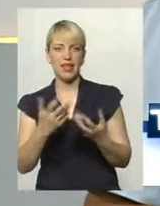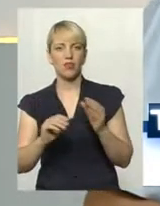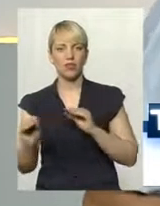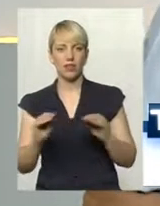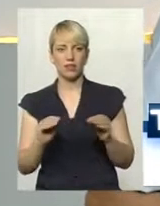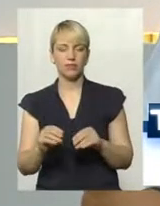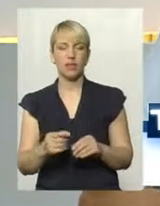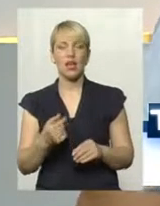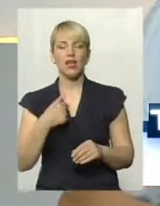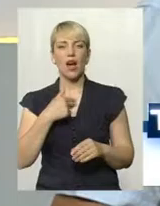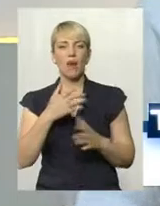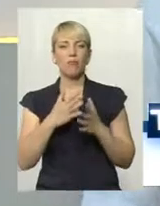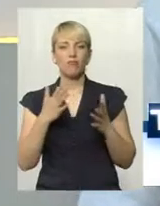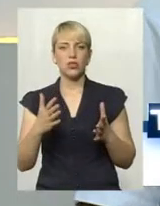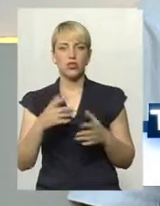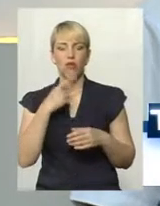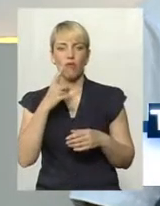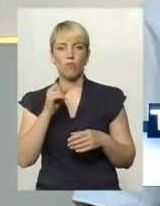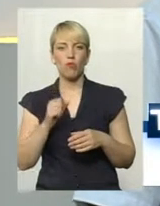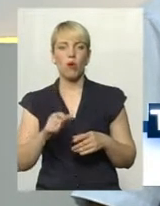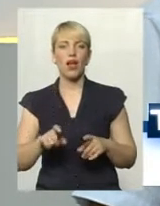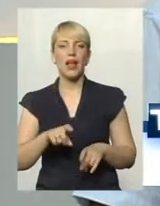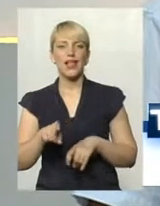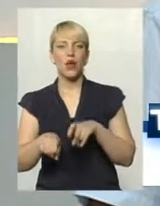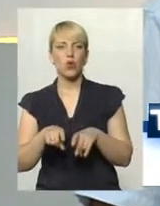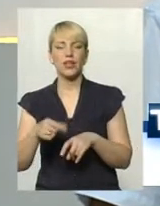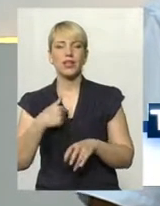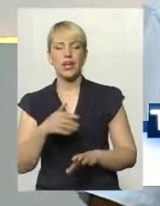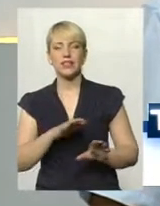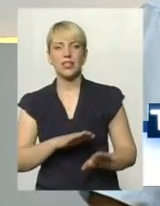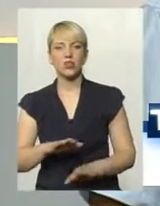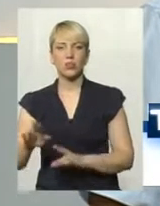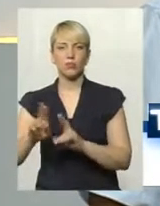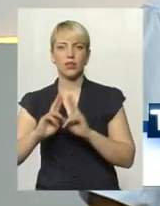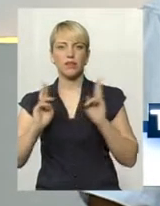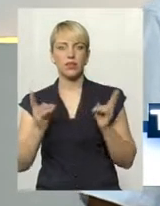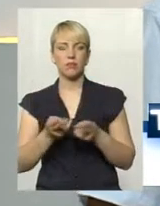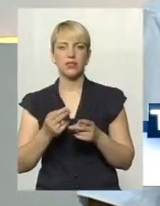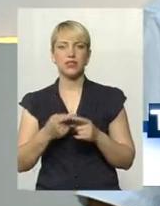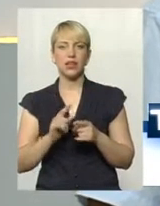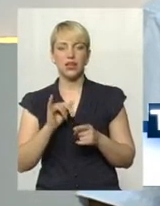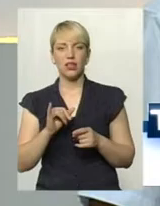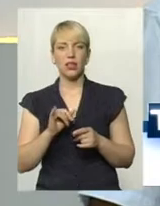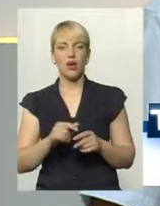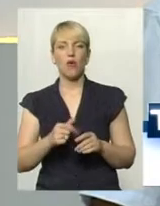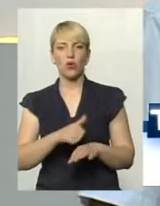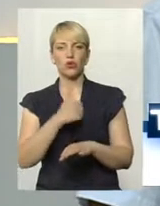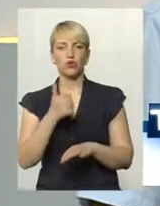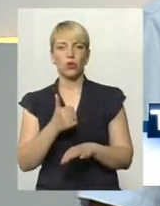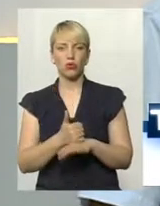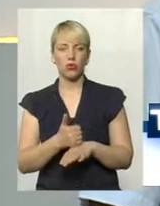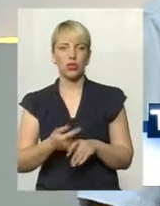легкій атлетиці, тому що я і заступник федерації, очолюю клуб ветеранів легкої атлетики, і теж об'їздив